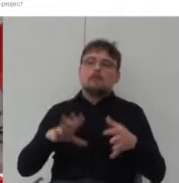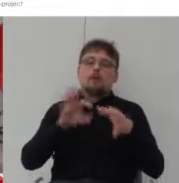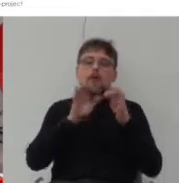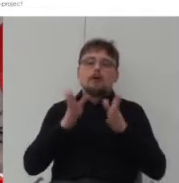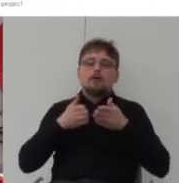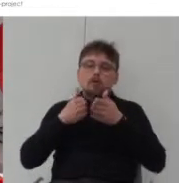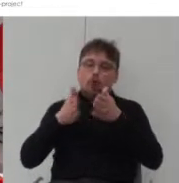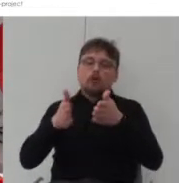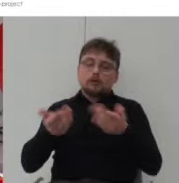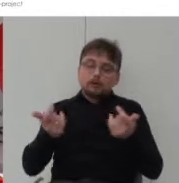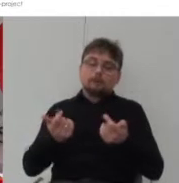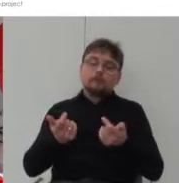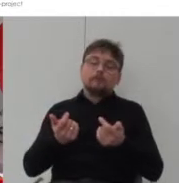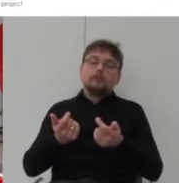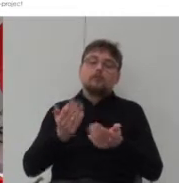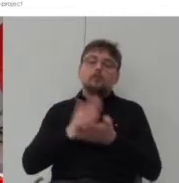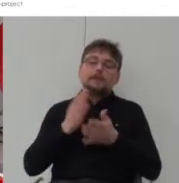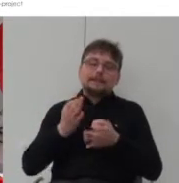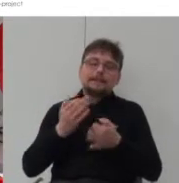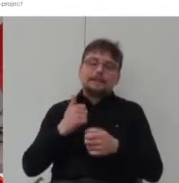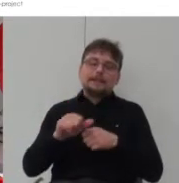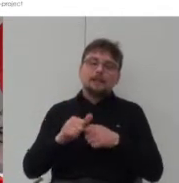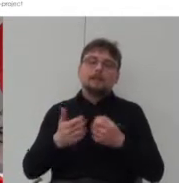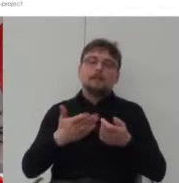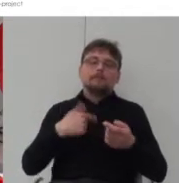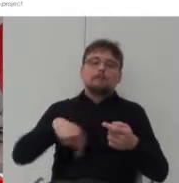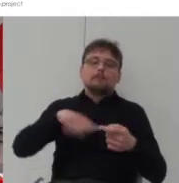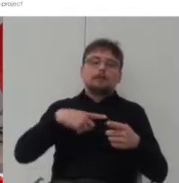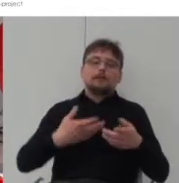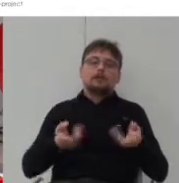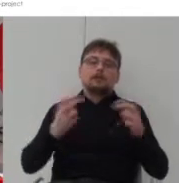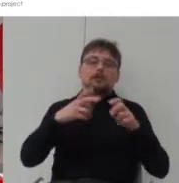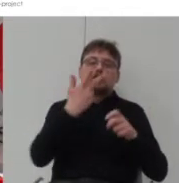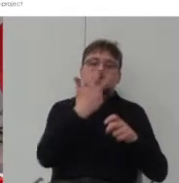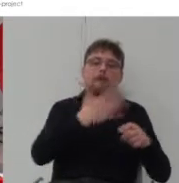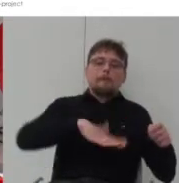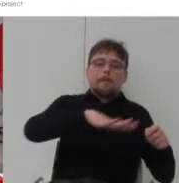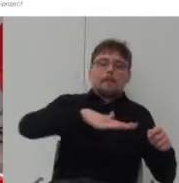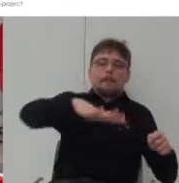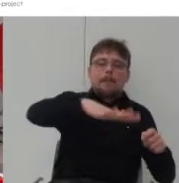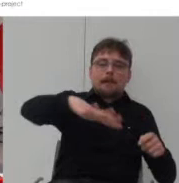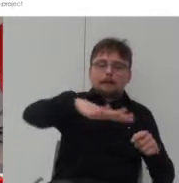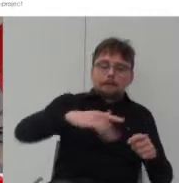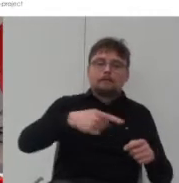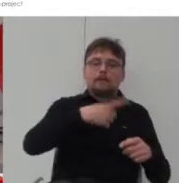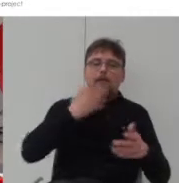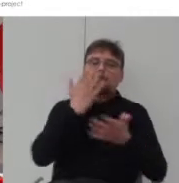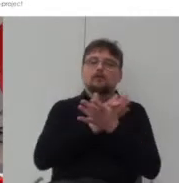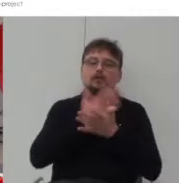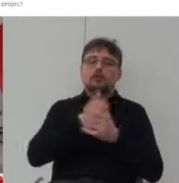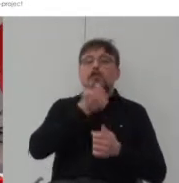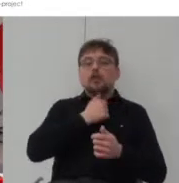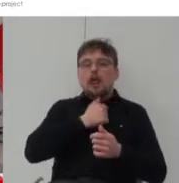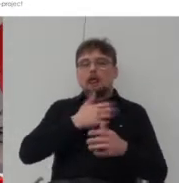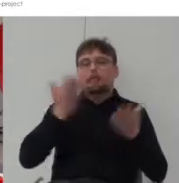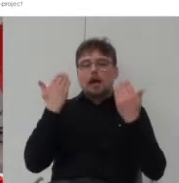i to stworzyło trzy place na których powstała zabudowa zwrócona w stronę zieleni i zwrócona w stronę południowego słońca.